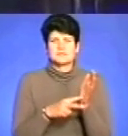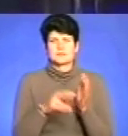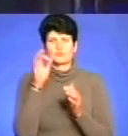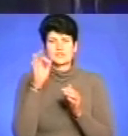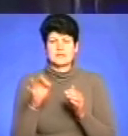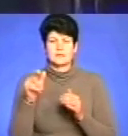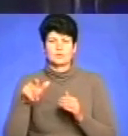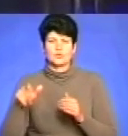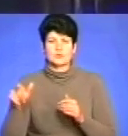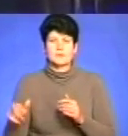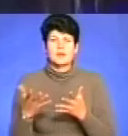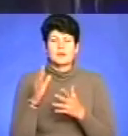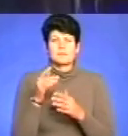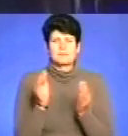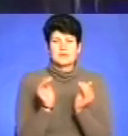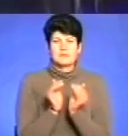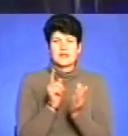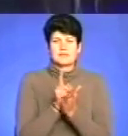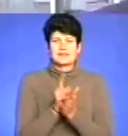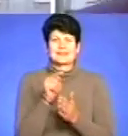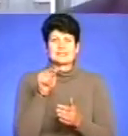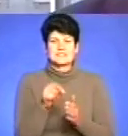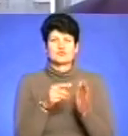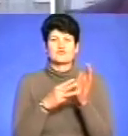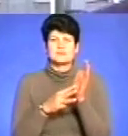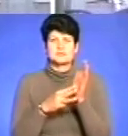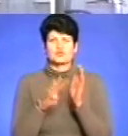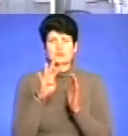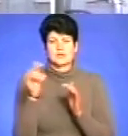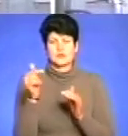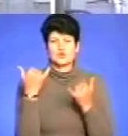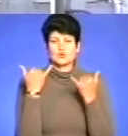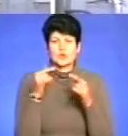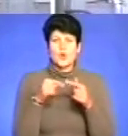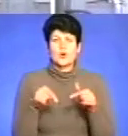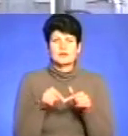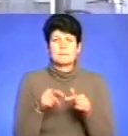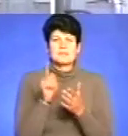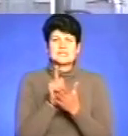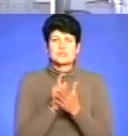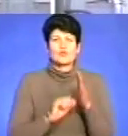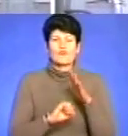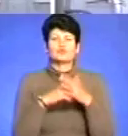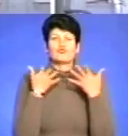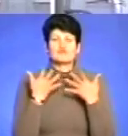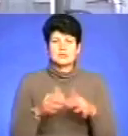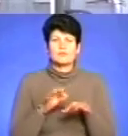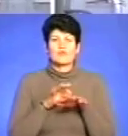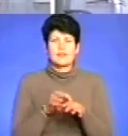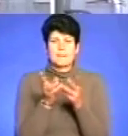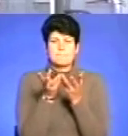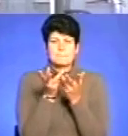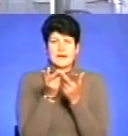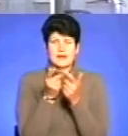Мінімальна пенсія становитиме 1074 гривні. Сьогодні органами пенсійного фонду вже проведено такий